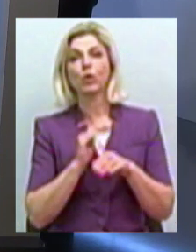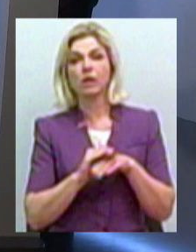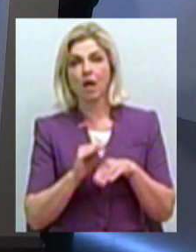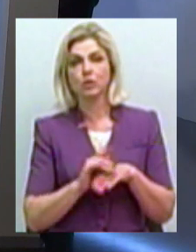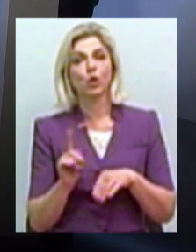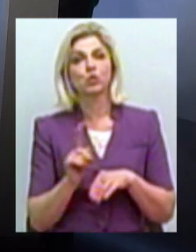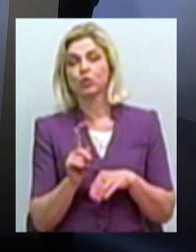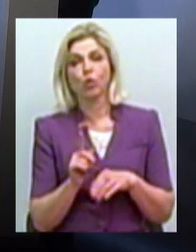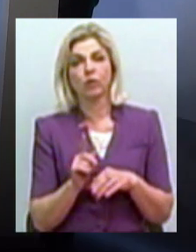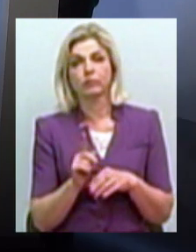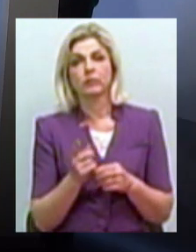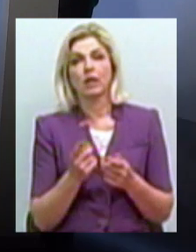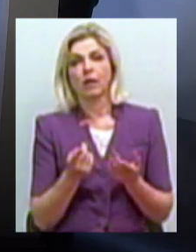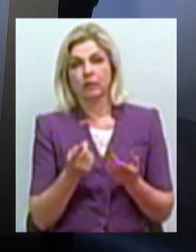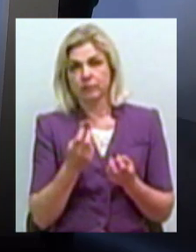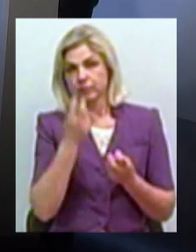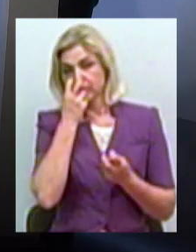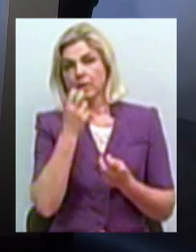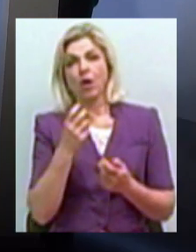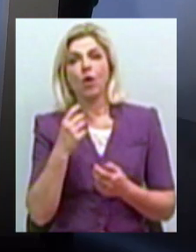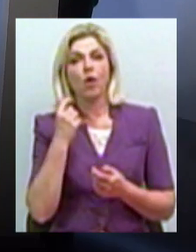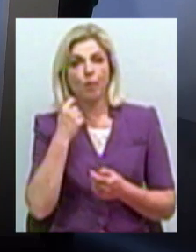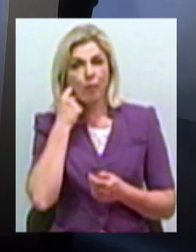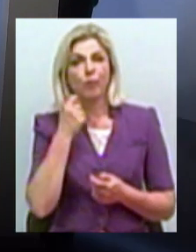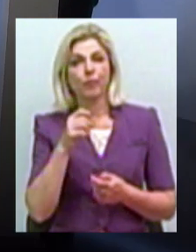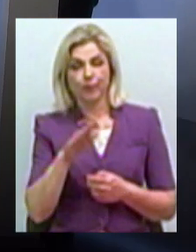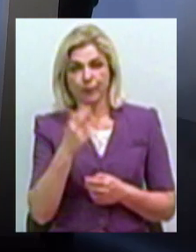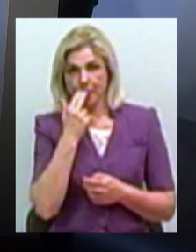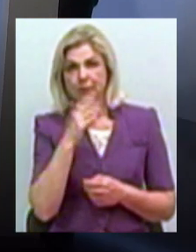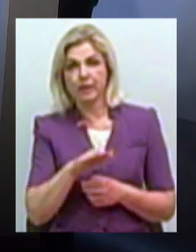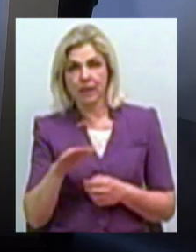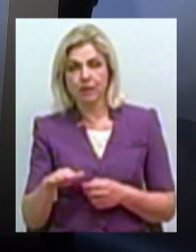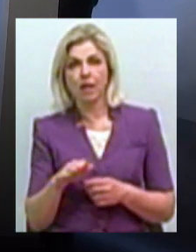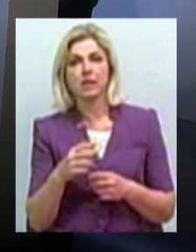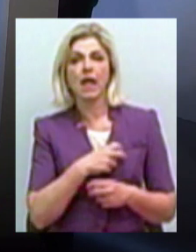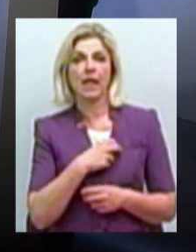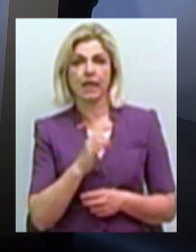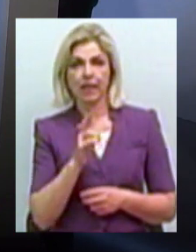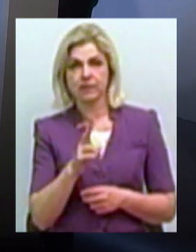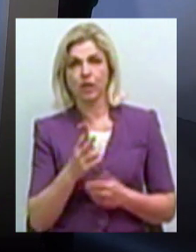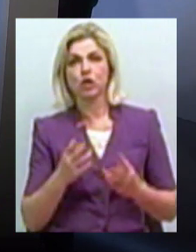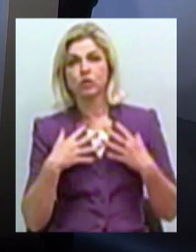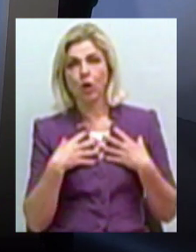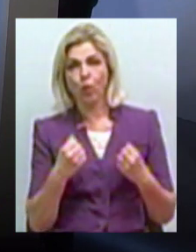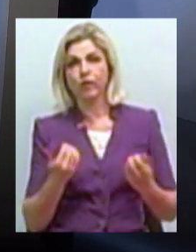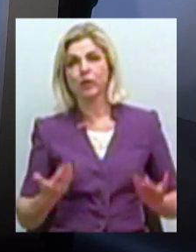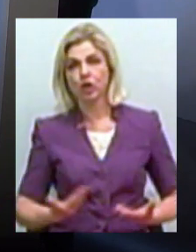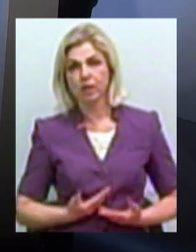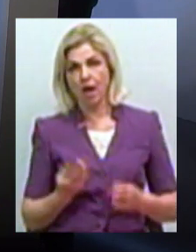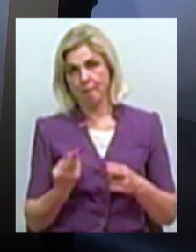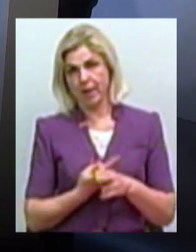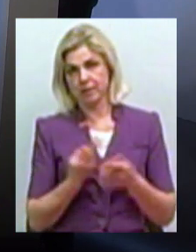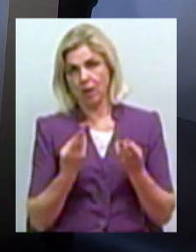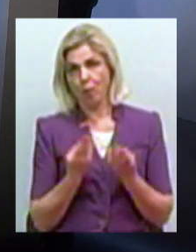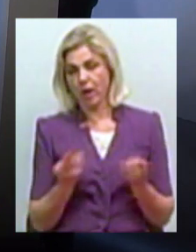що спонукає підлітків нехтувати правилами ризикувати здоров'ям та життям без необхідності? Питання я ставлю до